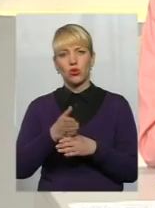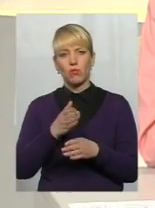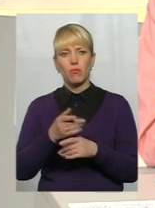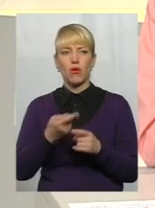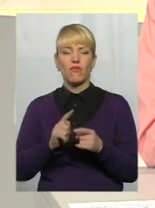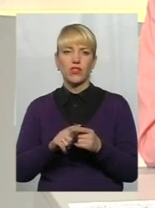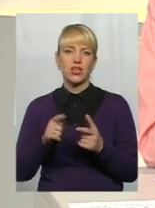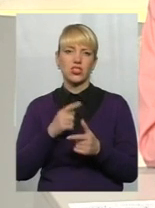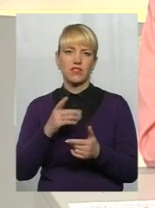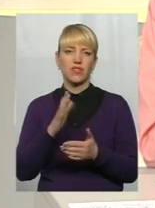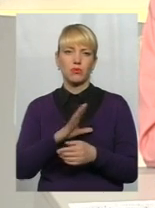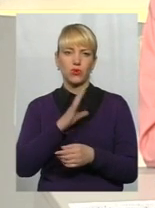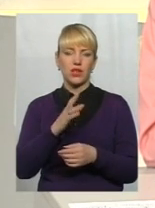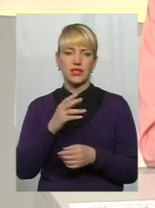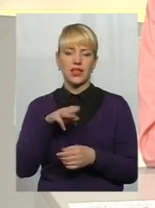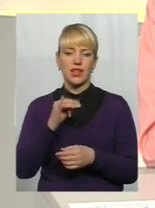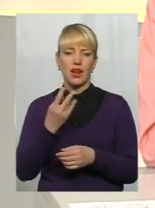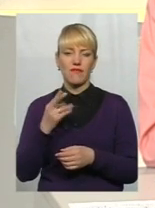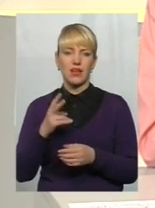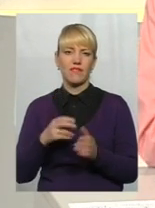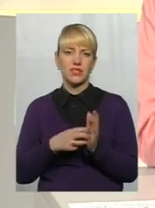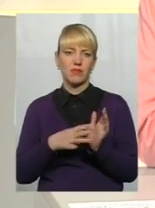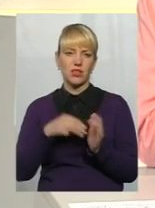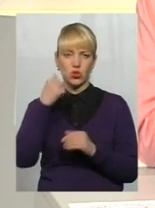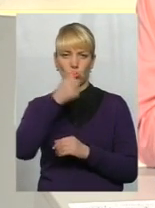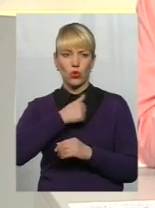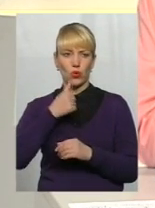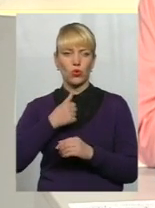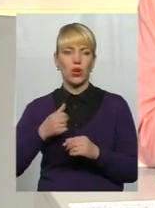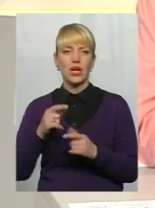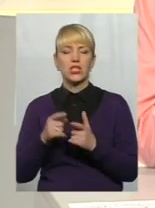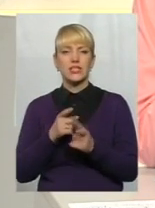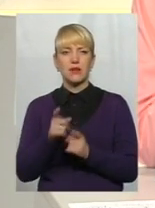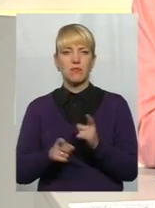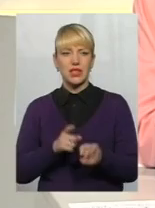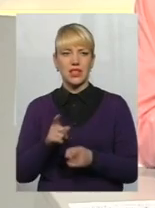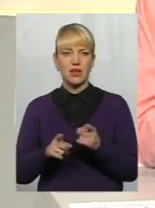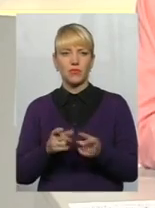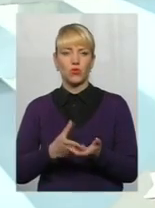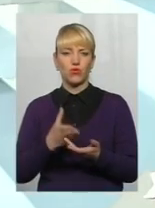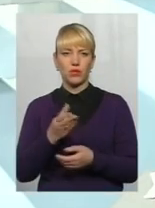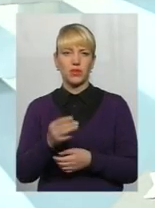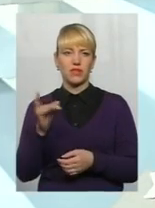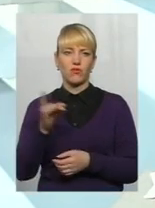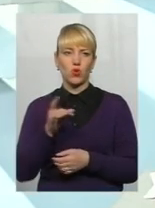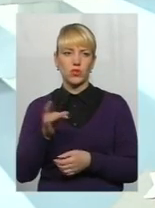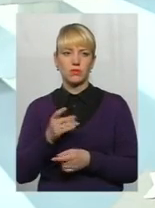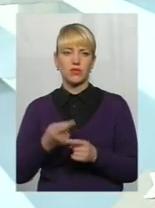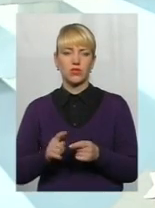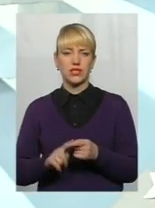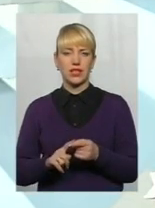відбулася з травня 2017 року зміна в виплаті в розмірі